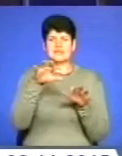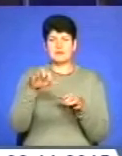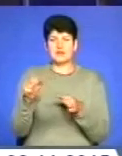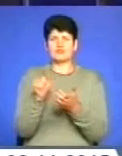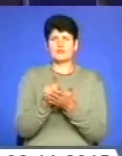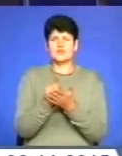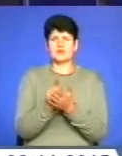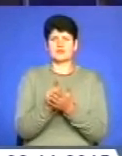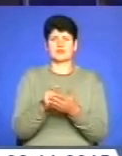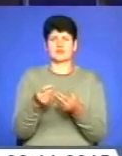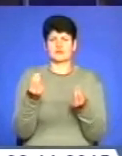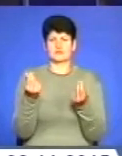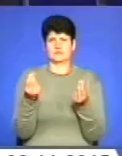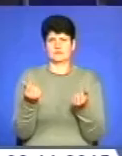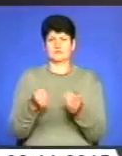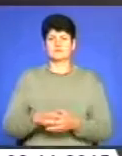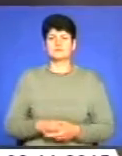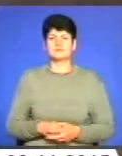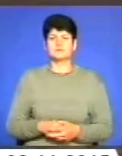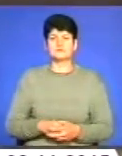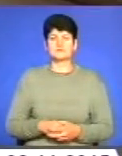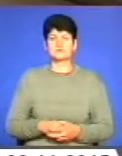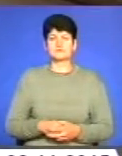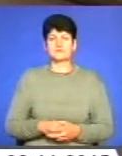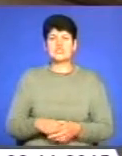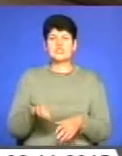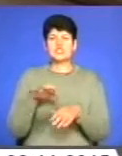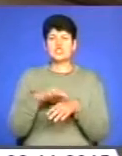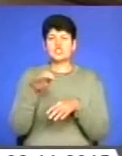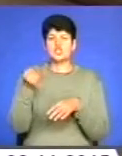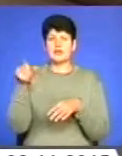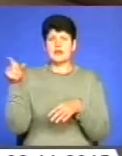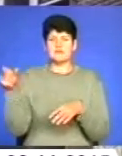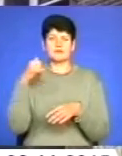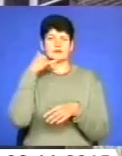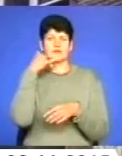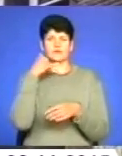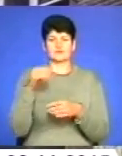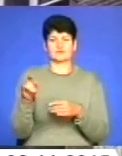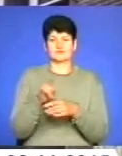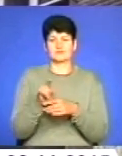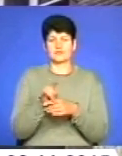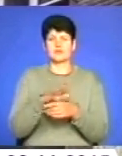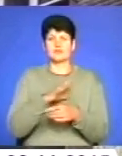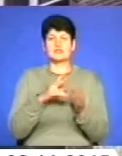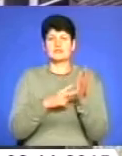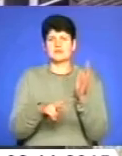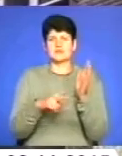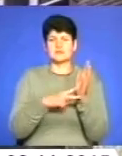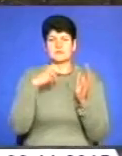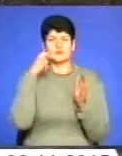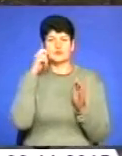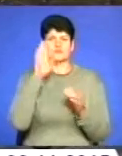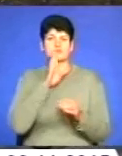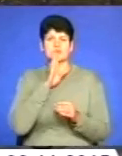пенсіонерів останнє заощадження. Жертвою телефонного шахрайства стала 67-річна жителька обласного центру.